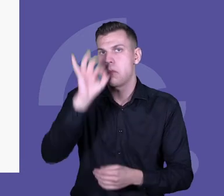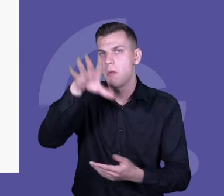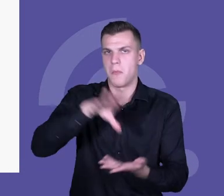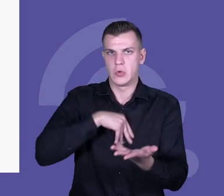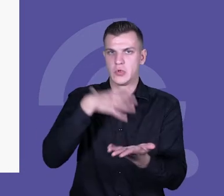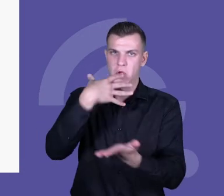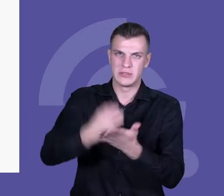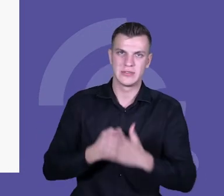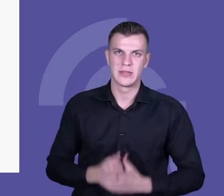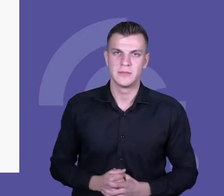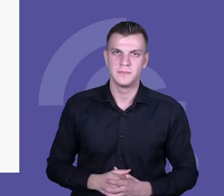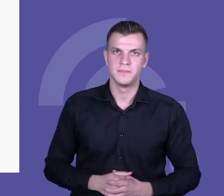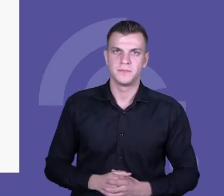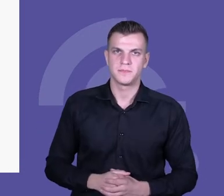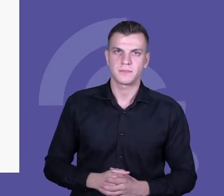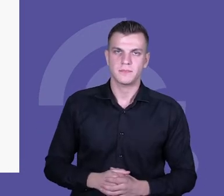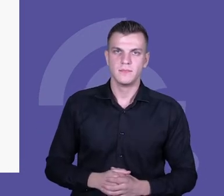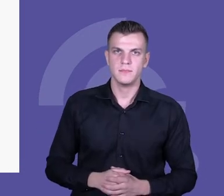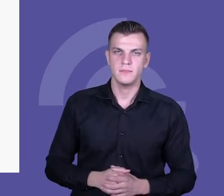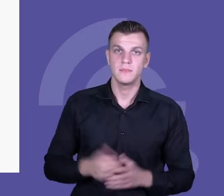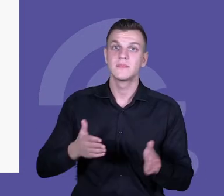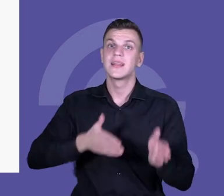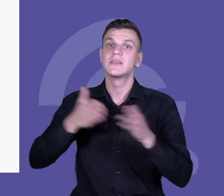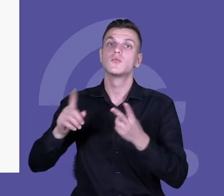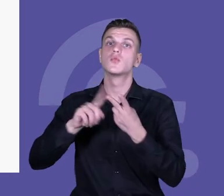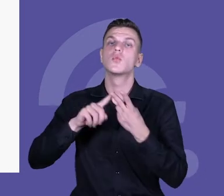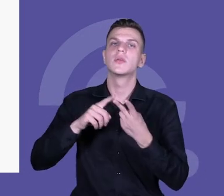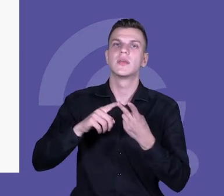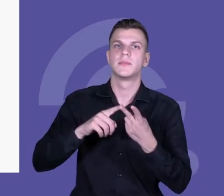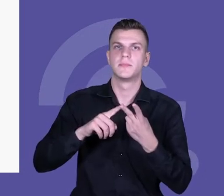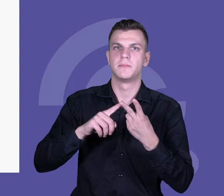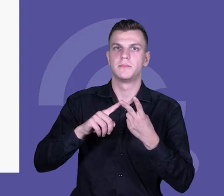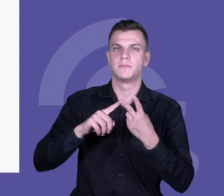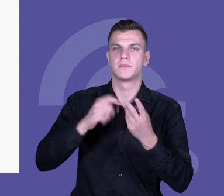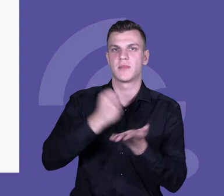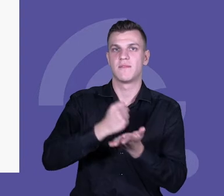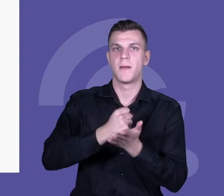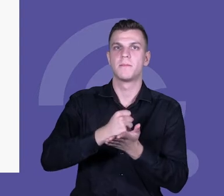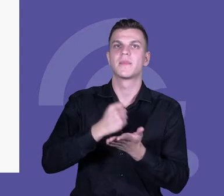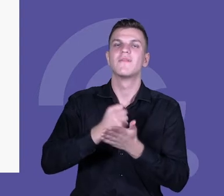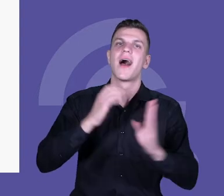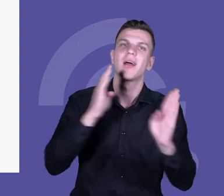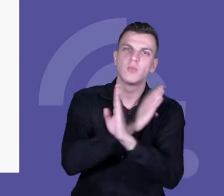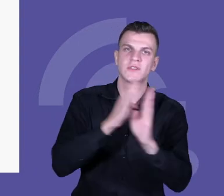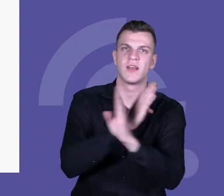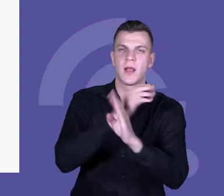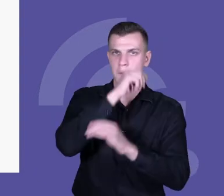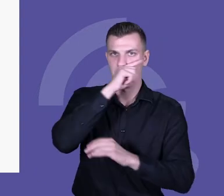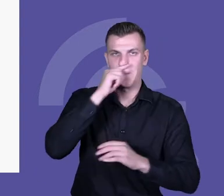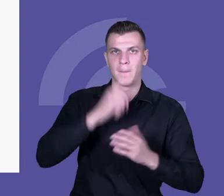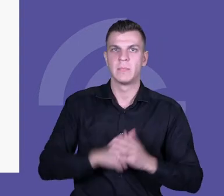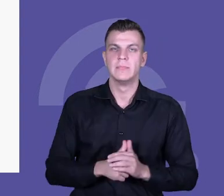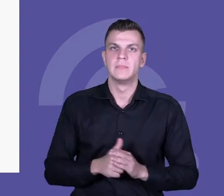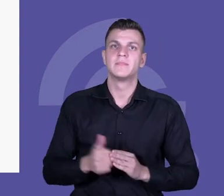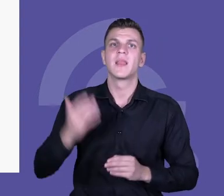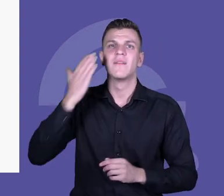Dalej o klimacie, czyli tym drugim kroku, ale znowu wiemy, że w takiej szkole pruskiej, zdominowanej